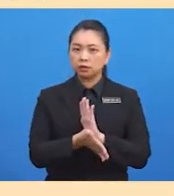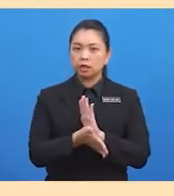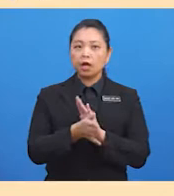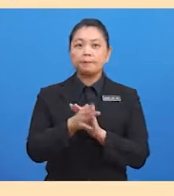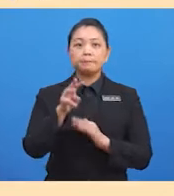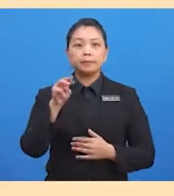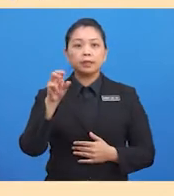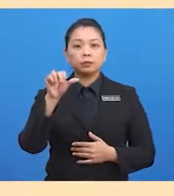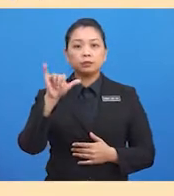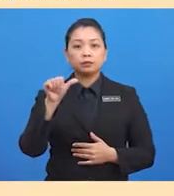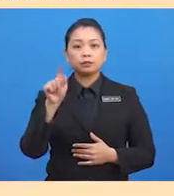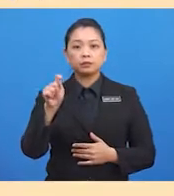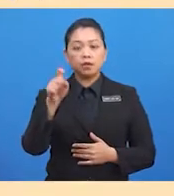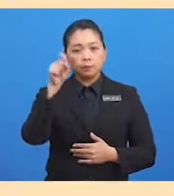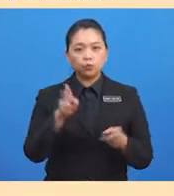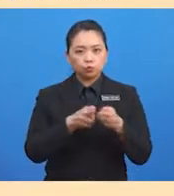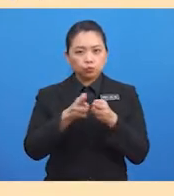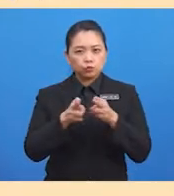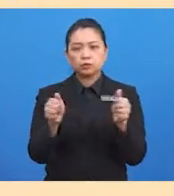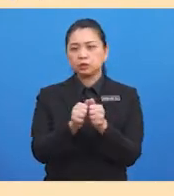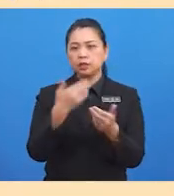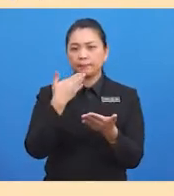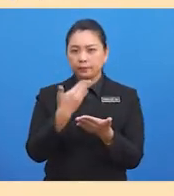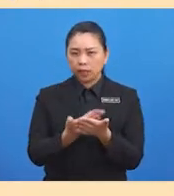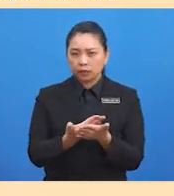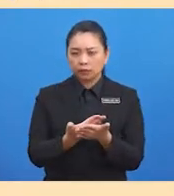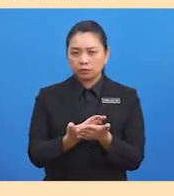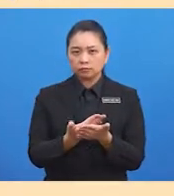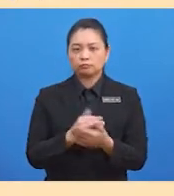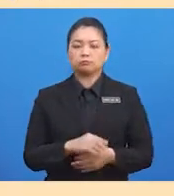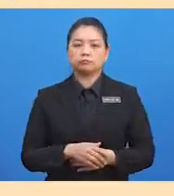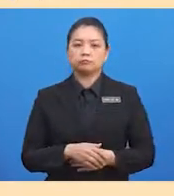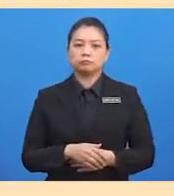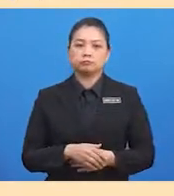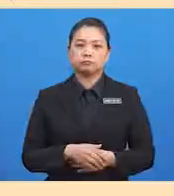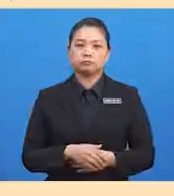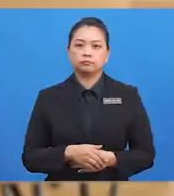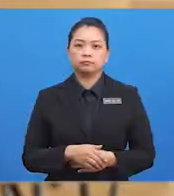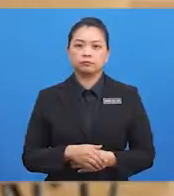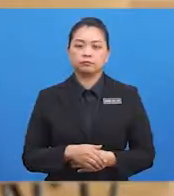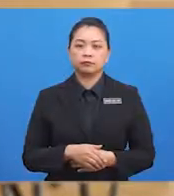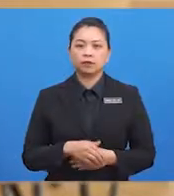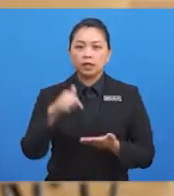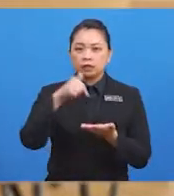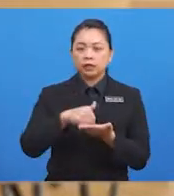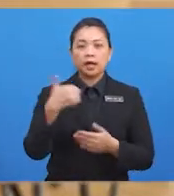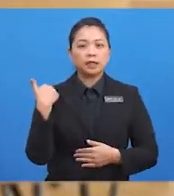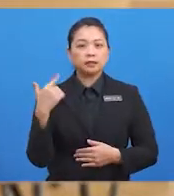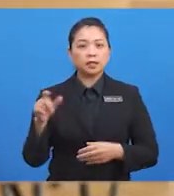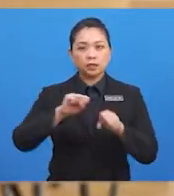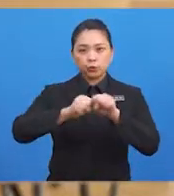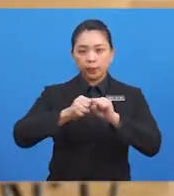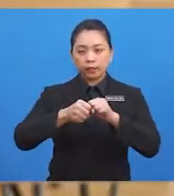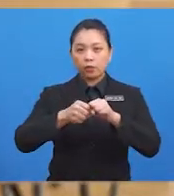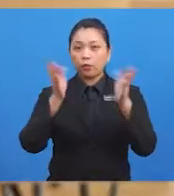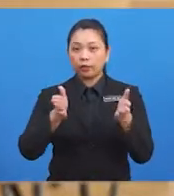perlu diuruskan dengan teliti dan dikebumikan dengan sempurna. Ini adalah supaya